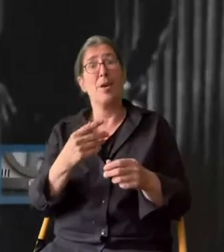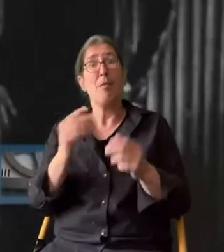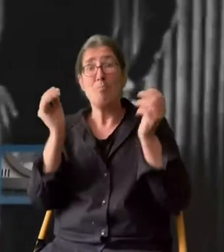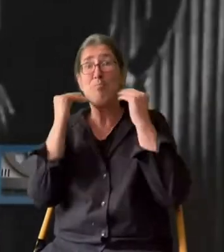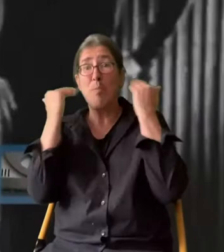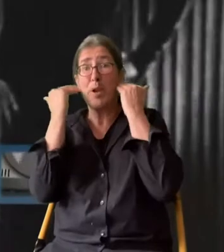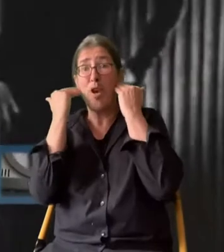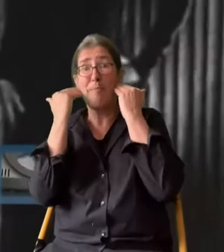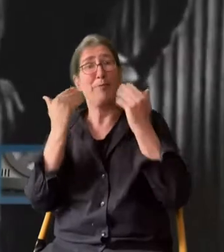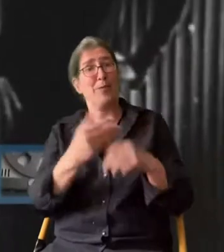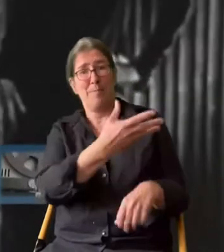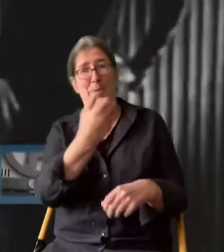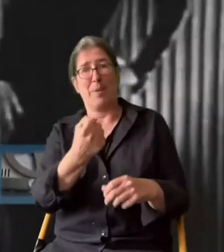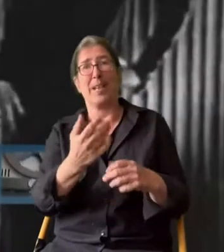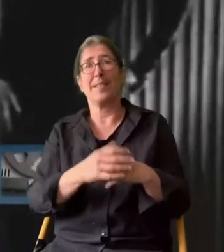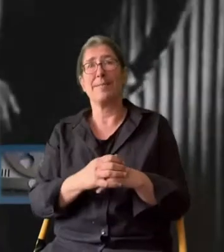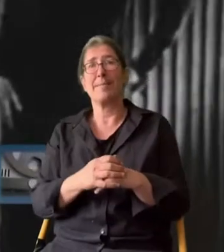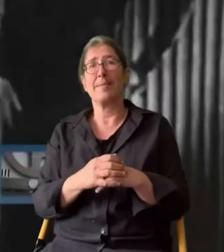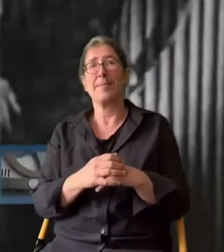Bubikopf mitgebracht.